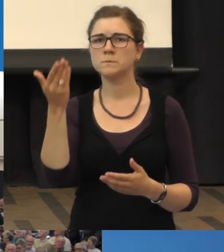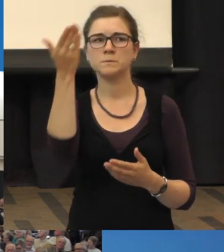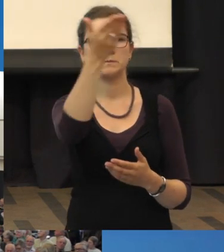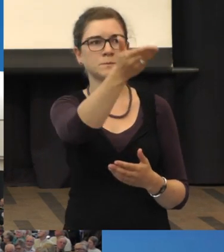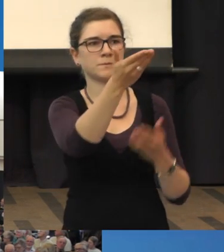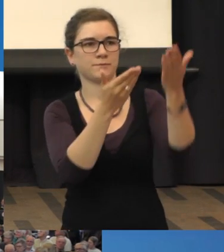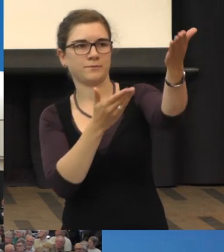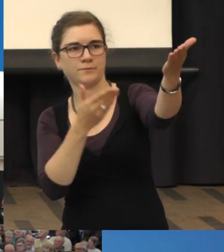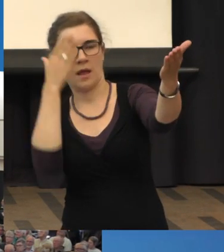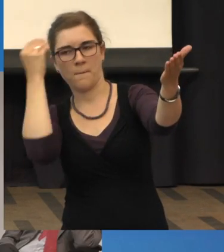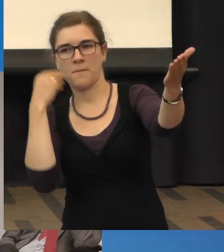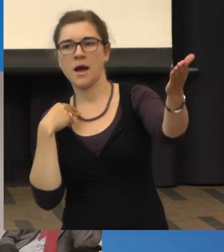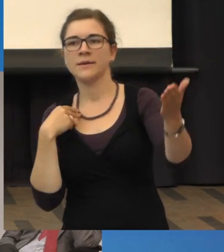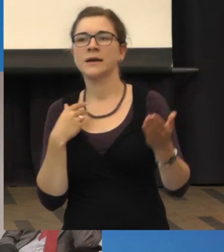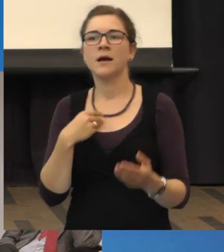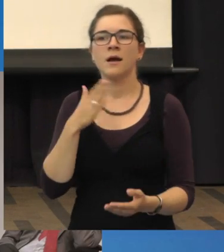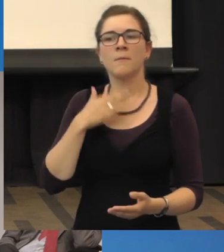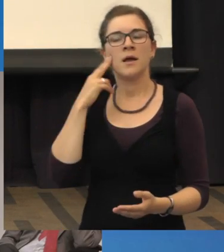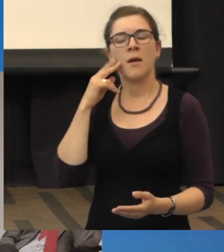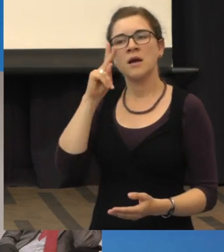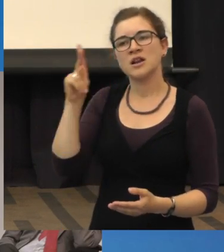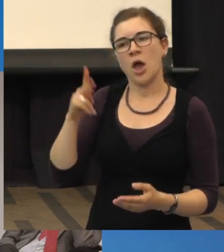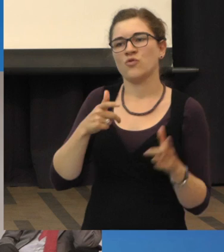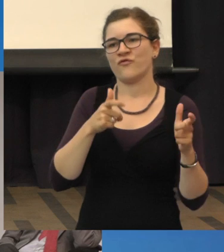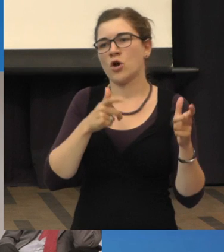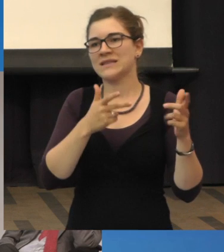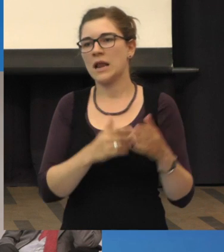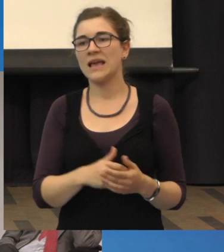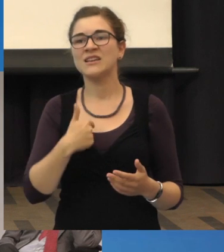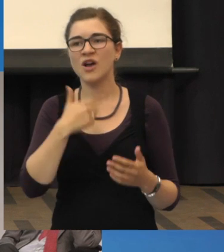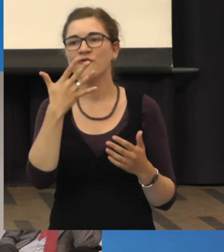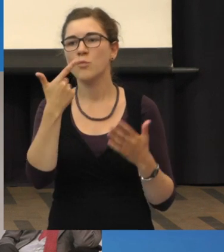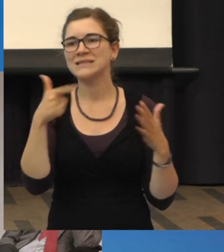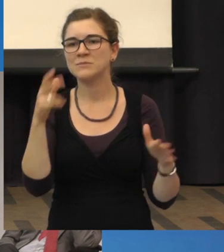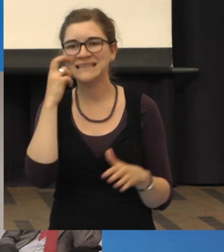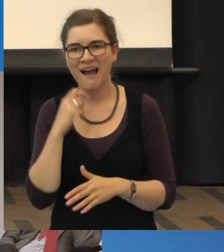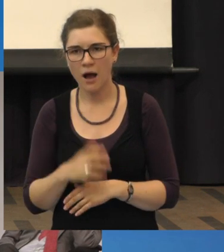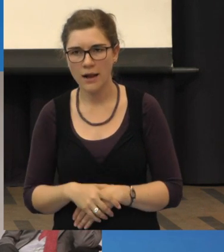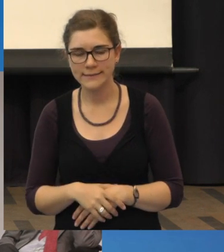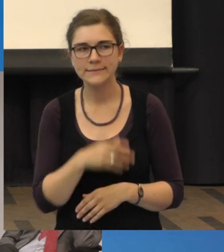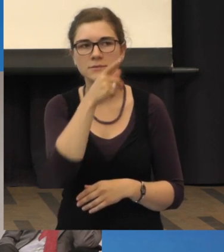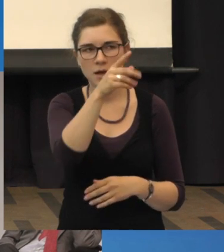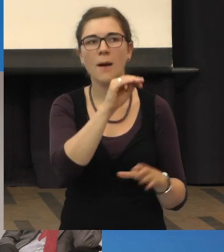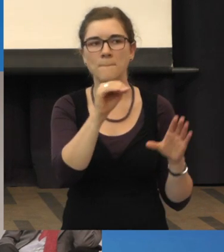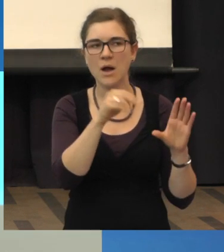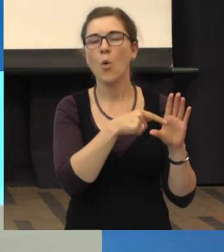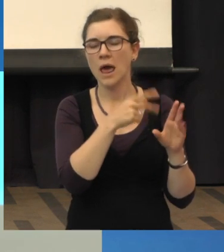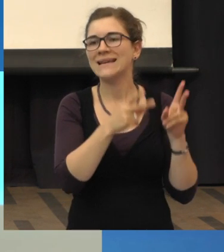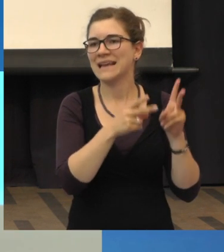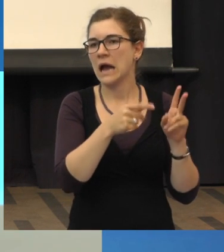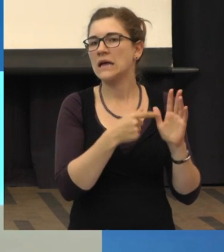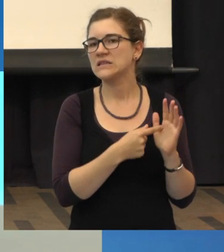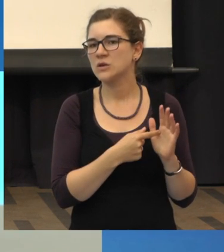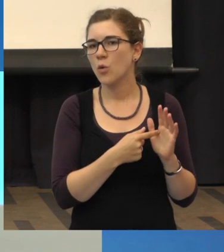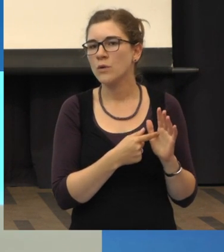Ja, mein Name ist Klaus Wörsterling. Ich bin 75 Jahre und zwar habe ich eine Makuladegeneration